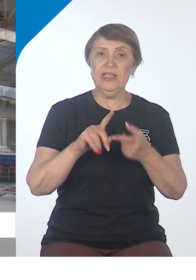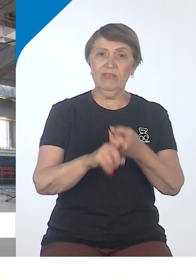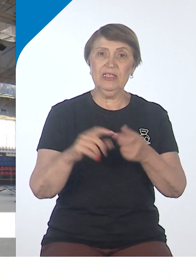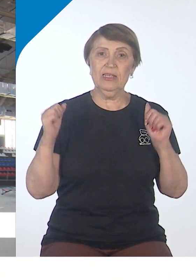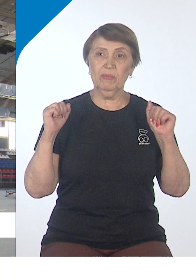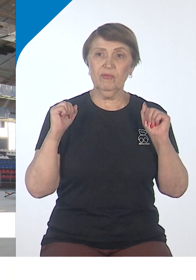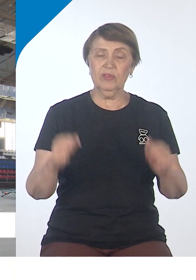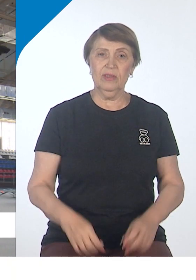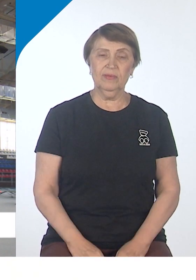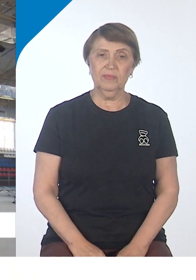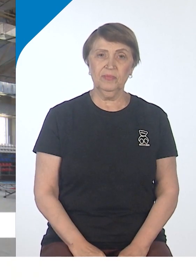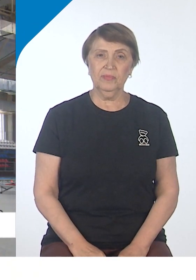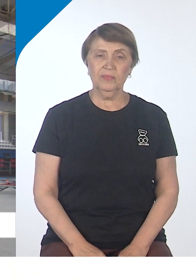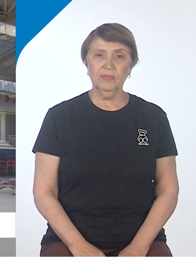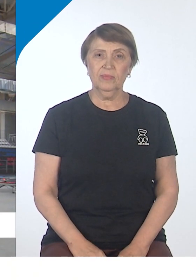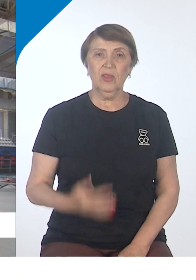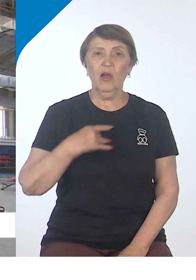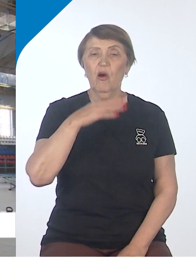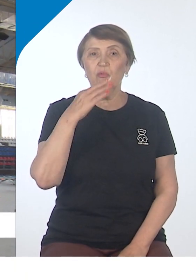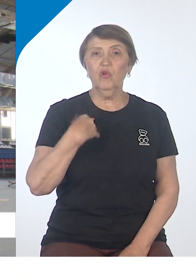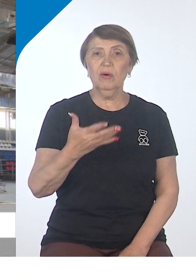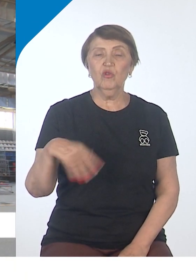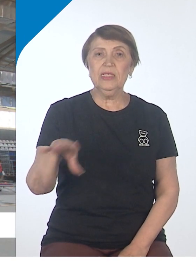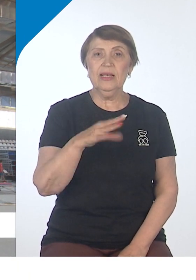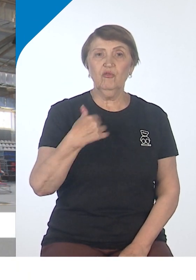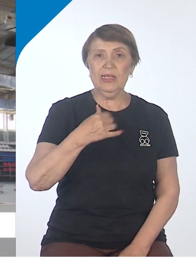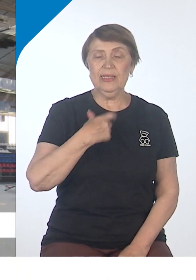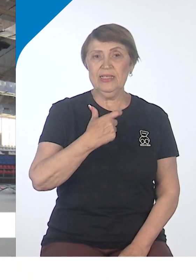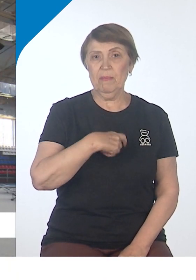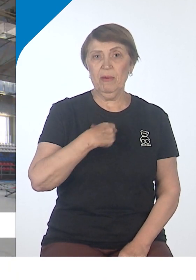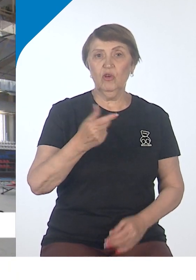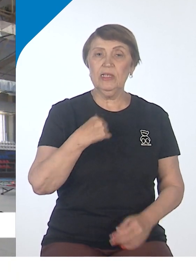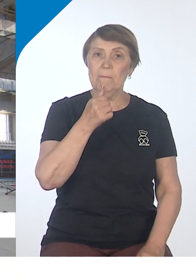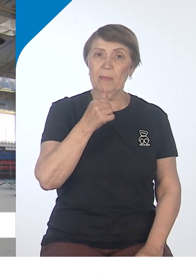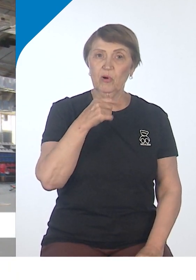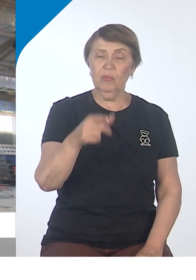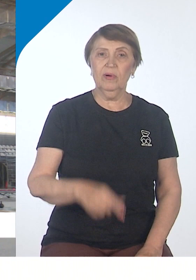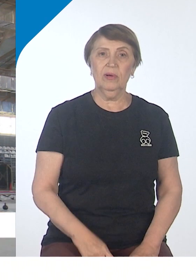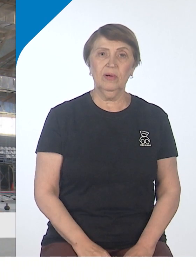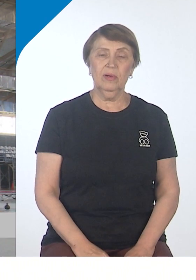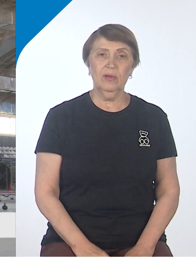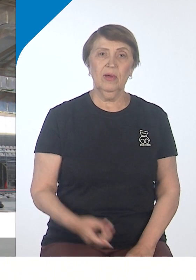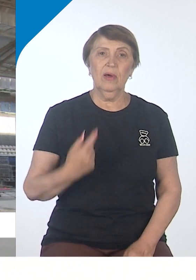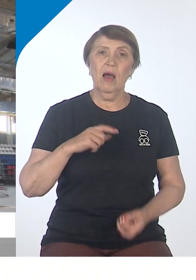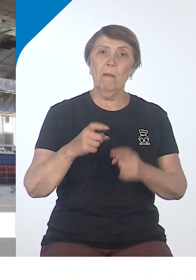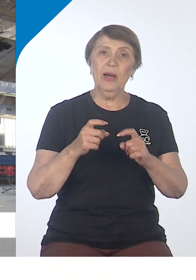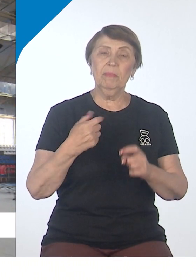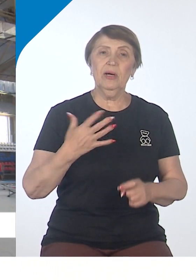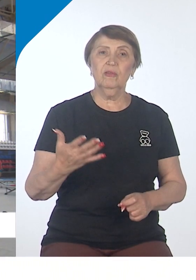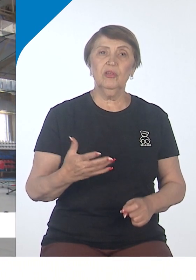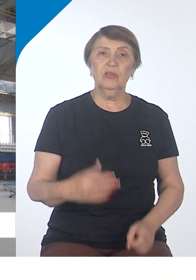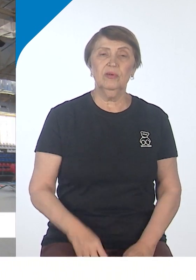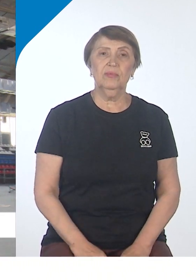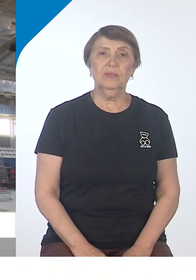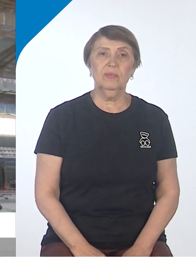Так или иначе, во многом себя попробовал. В основном это борцовские виды спорта, то борьба греко-римская, джиу